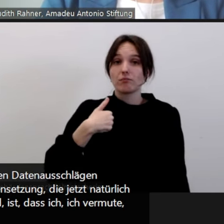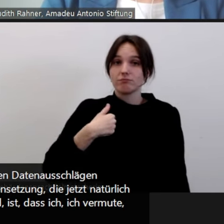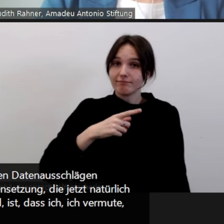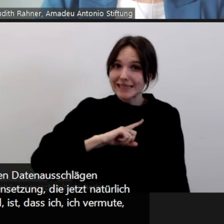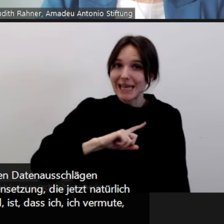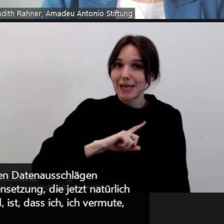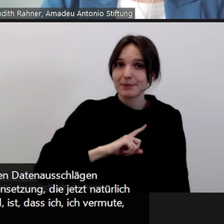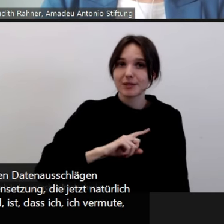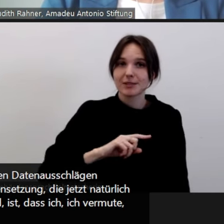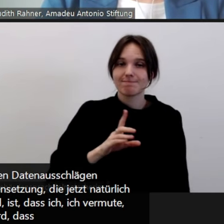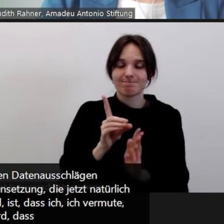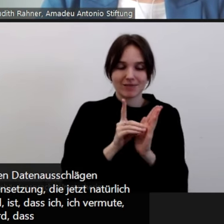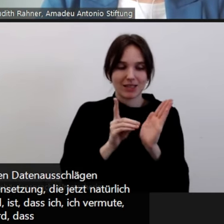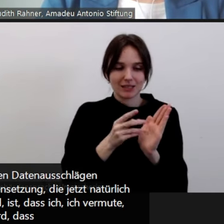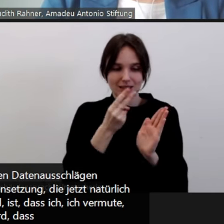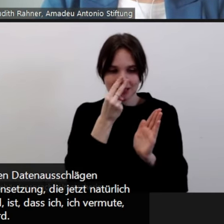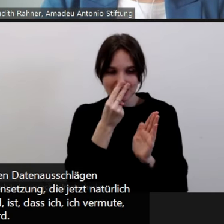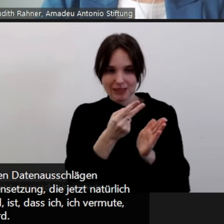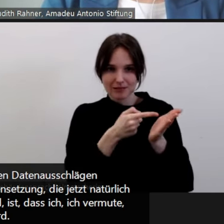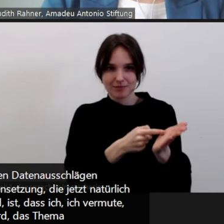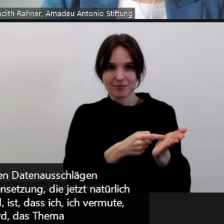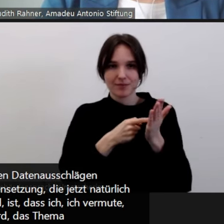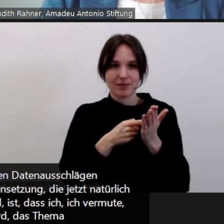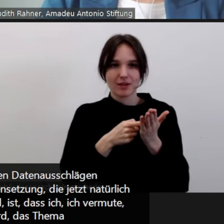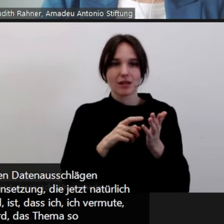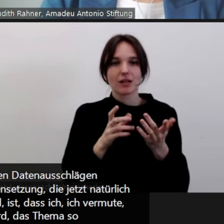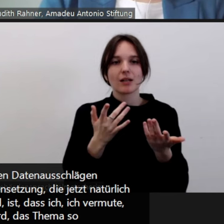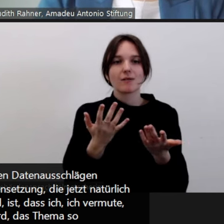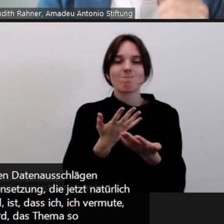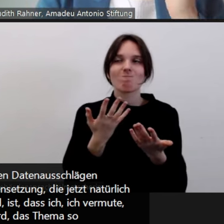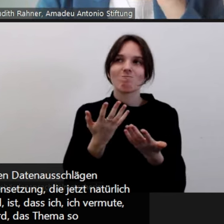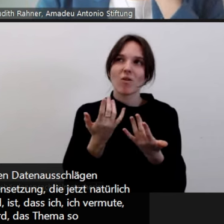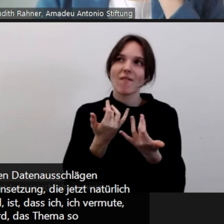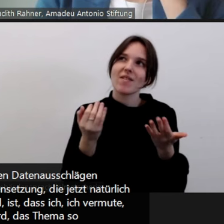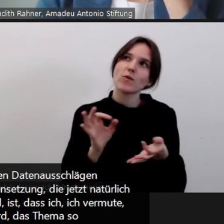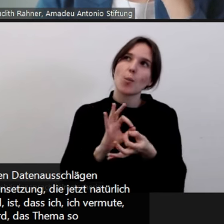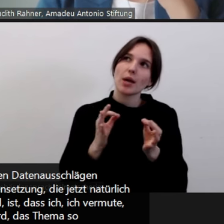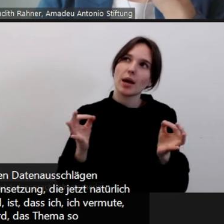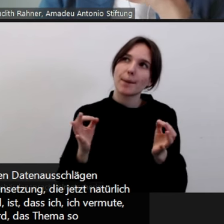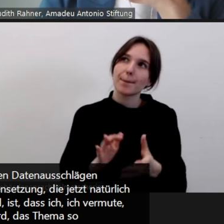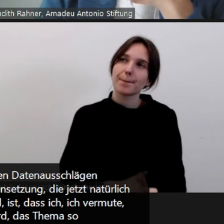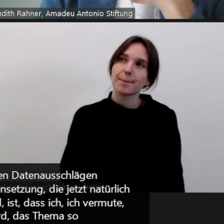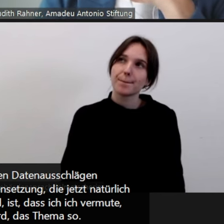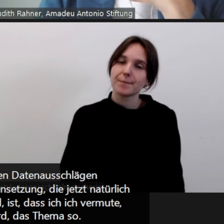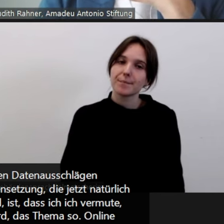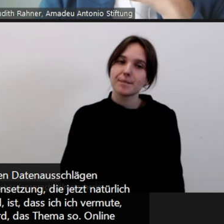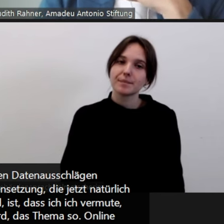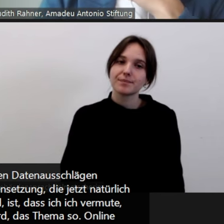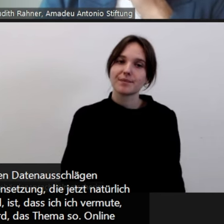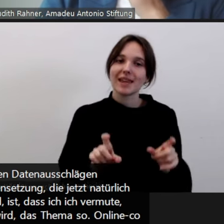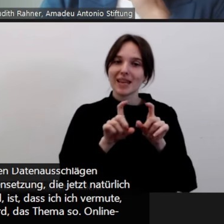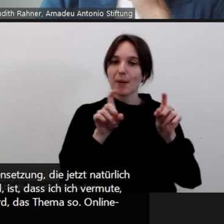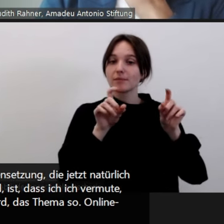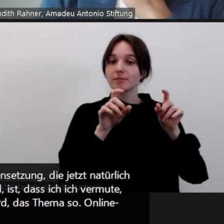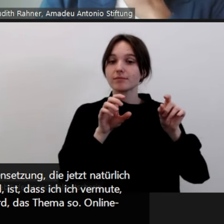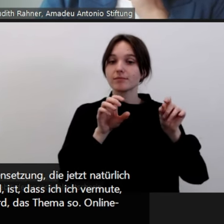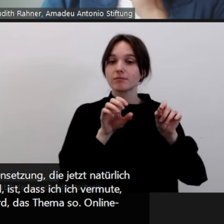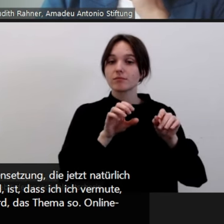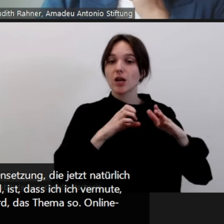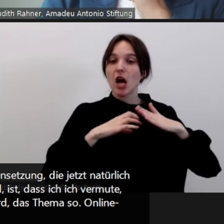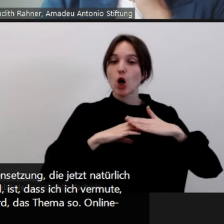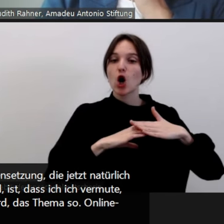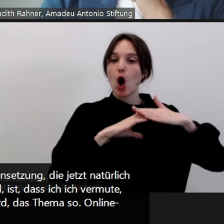dass da sichtbar wird, das Thema so Online-Coaches und